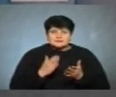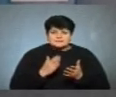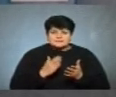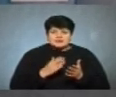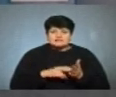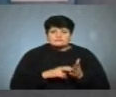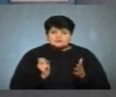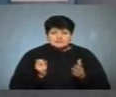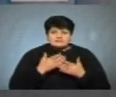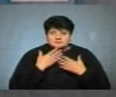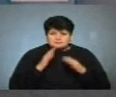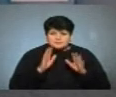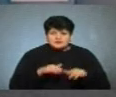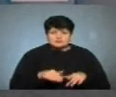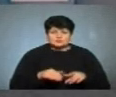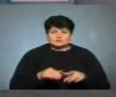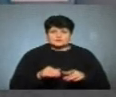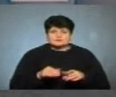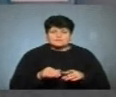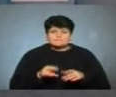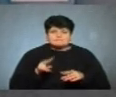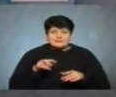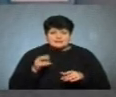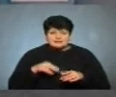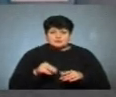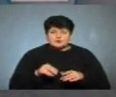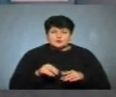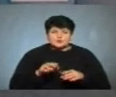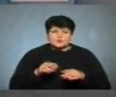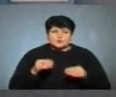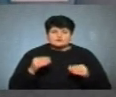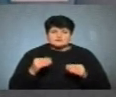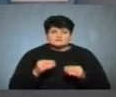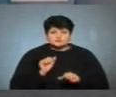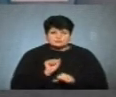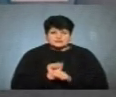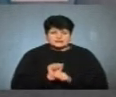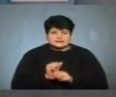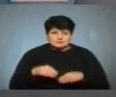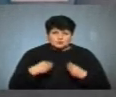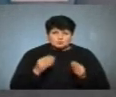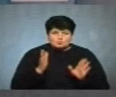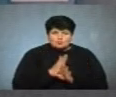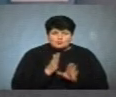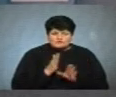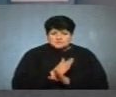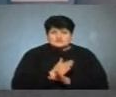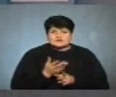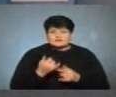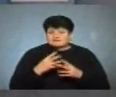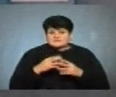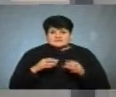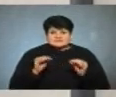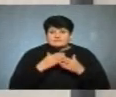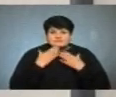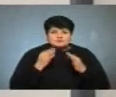вогнегасник вдома, не маєте, то тканиною, пледом, ковдрою накрити, припинити доступ повітря до джерела вогню, і все.